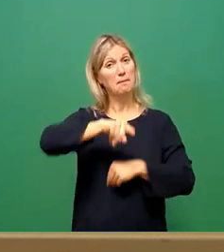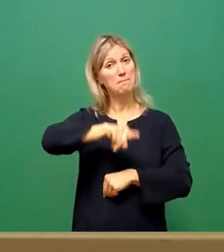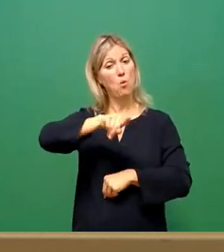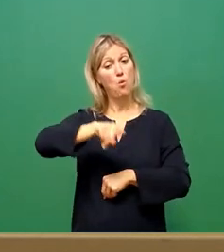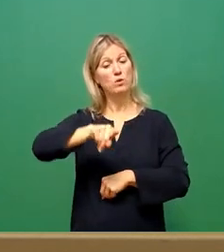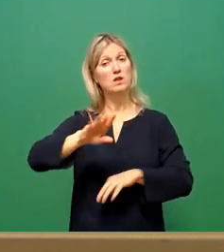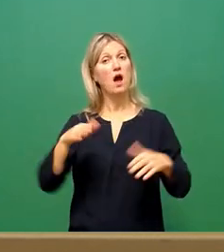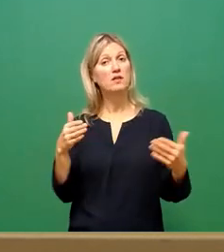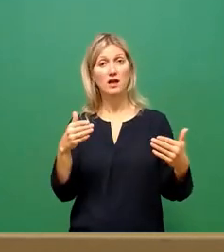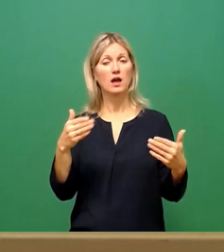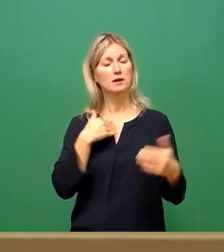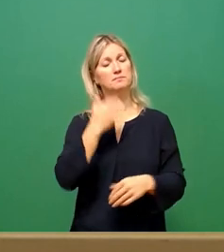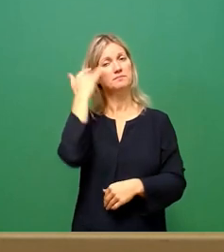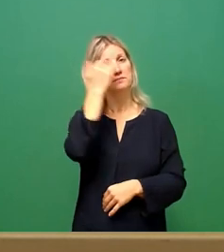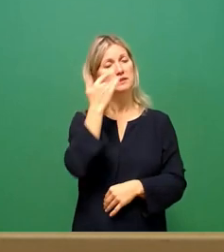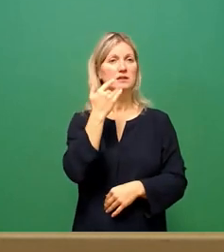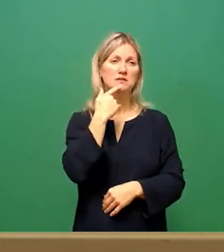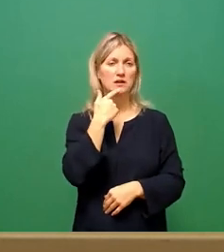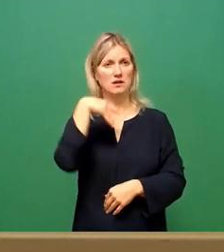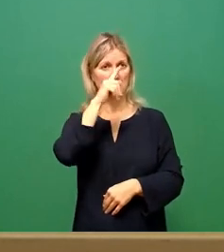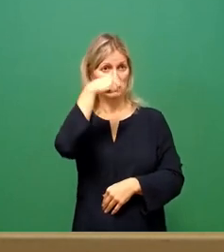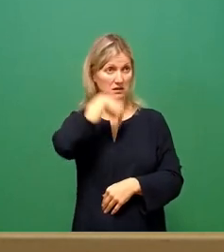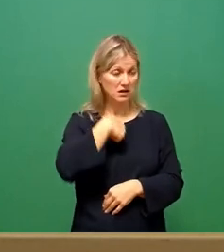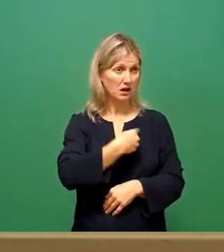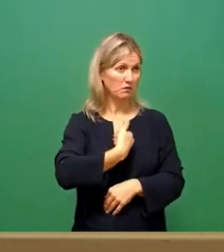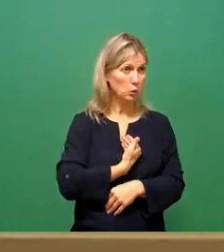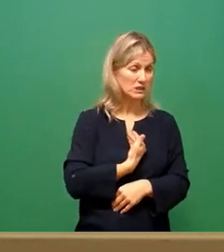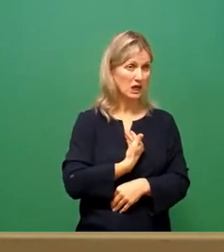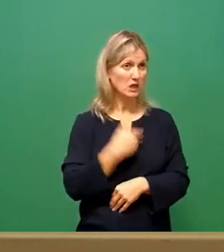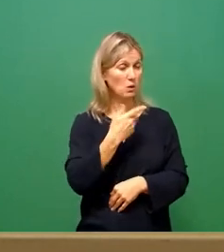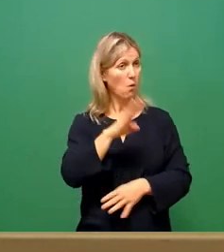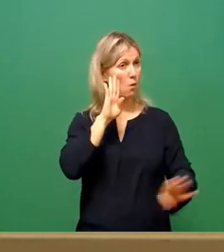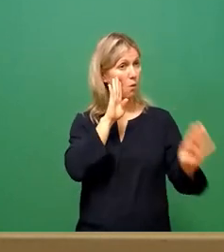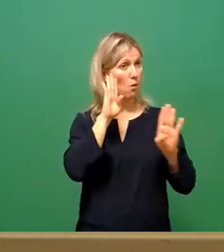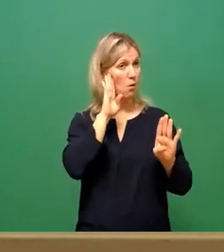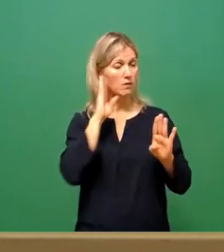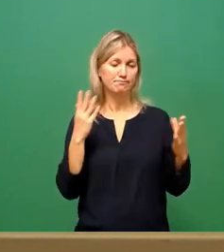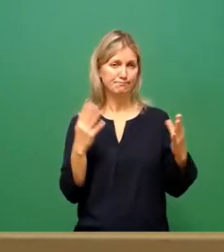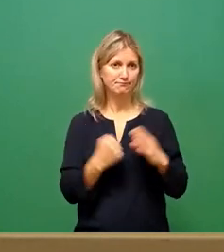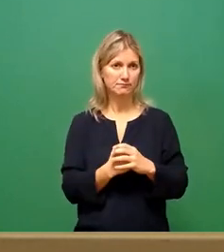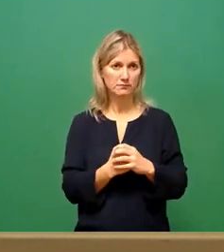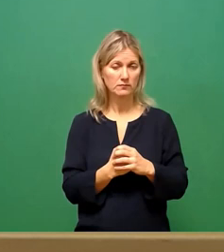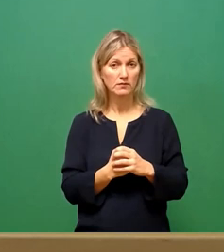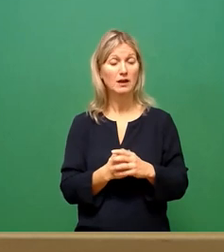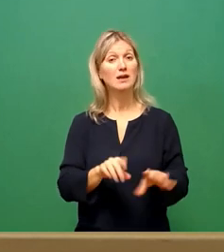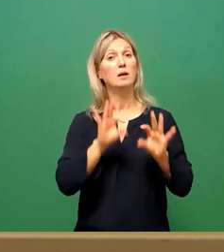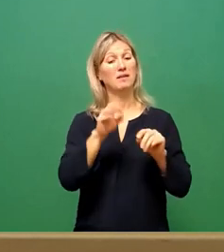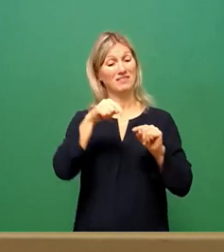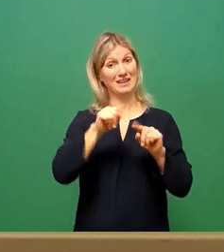Debatten anzusetzen, die mehr verunsichern als nützen. Wir hatten gerade in diesem Raum vergangene Woche